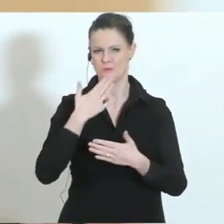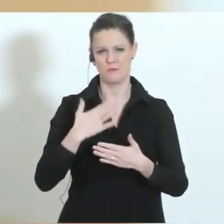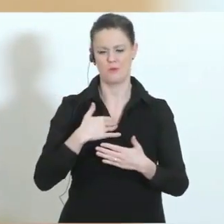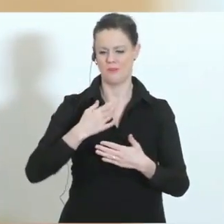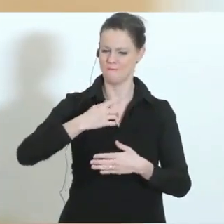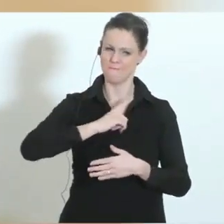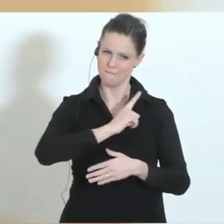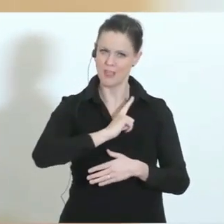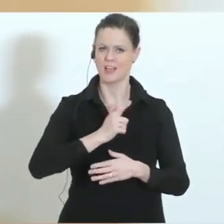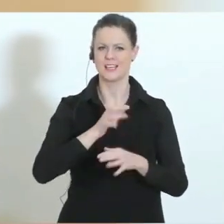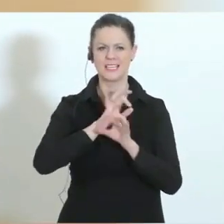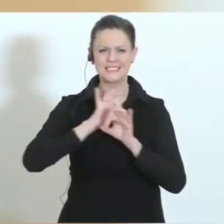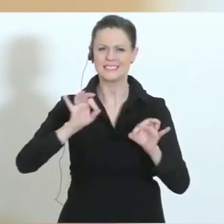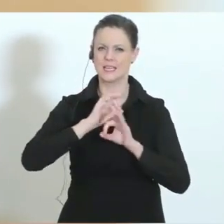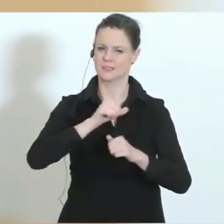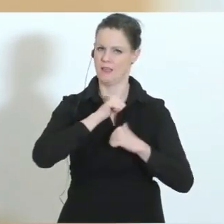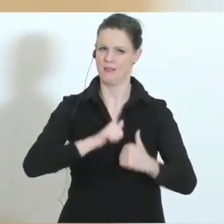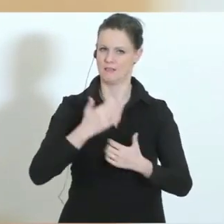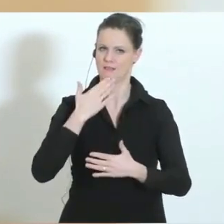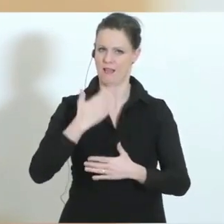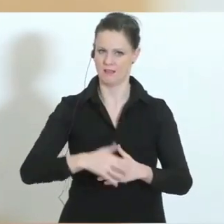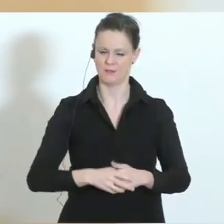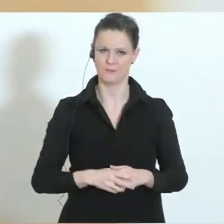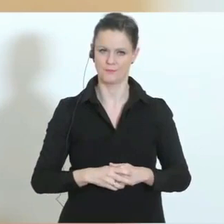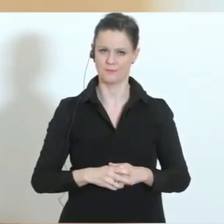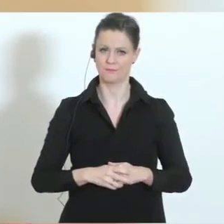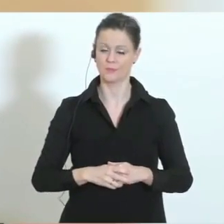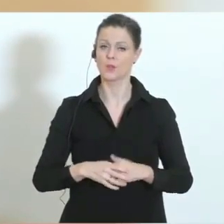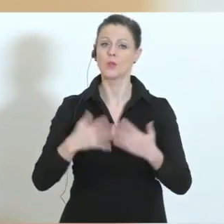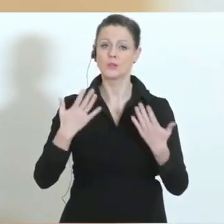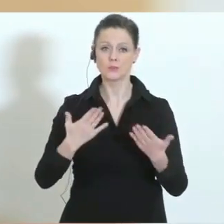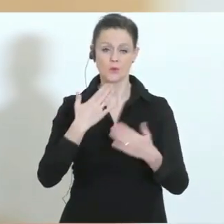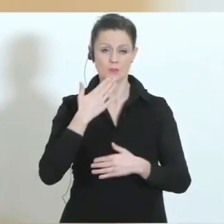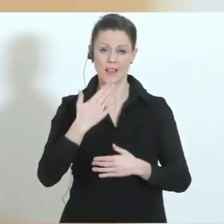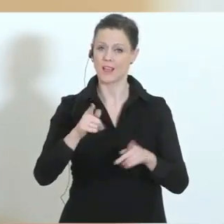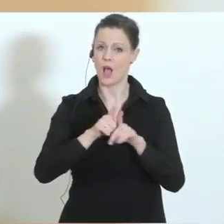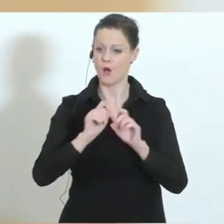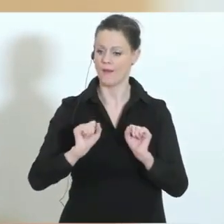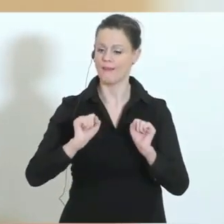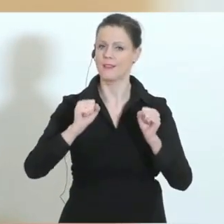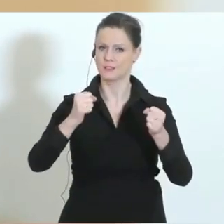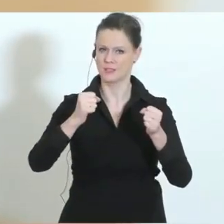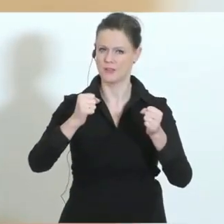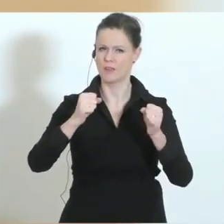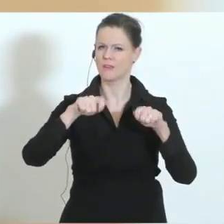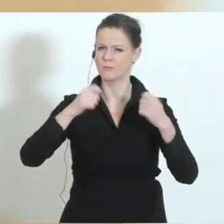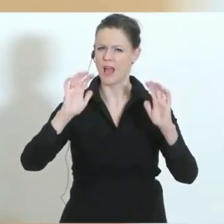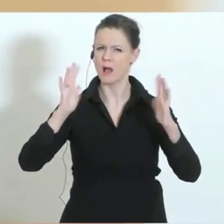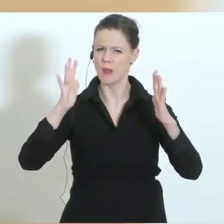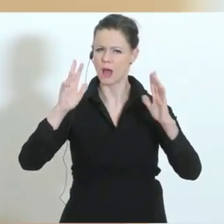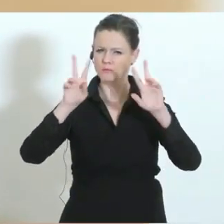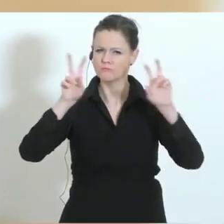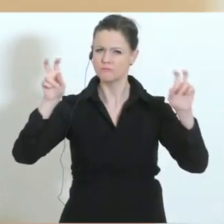möchten wir uns sehr, sehr herzlich bedanken. Und dieses Danke wird im Übrigen durch eine Initiative Applaus auch gelebt,